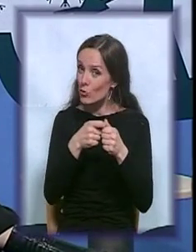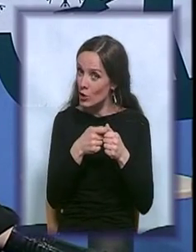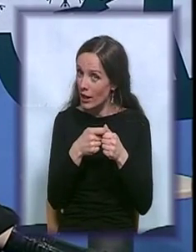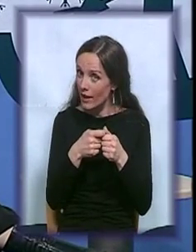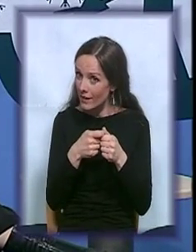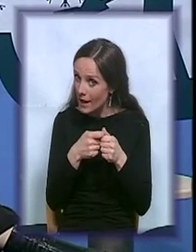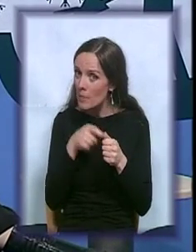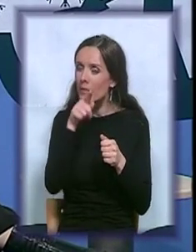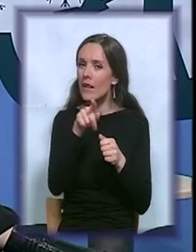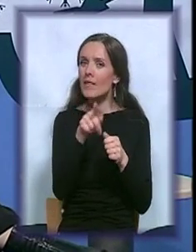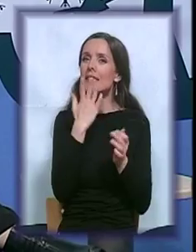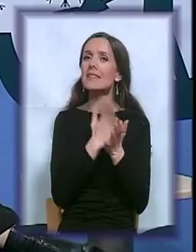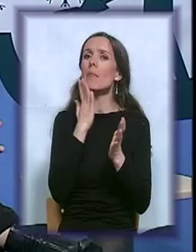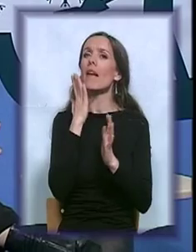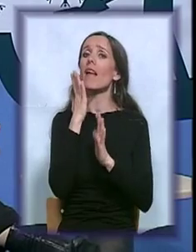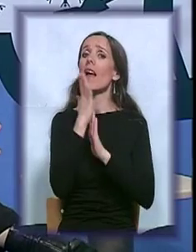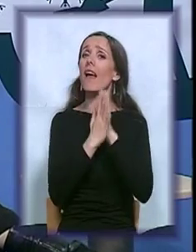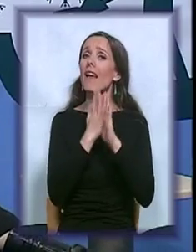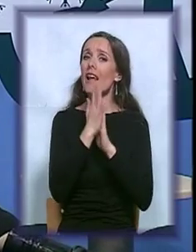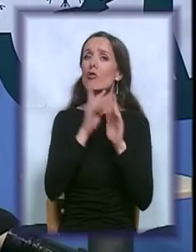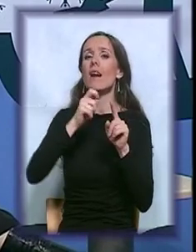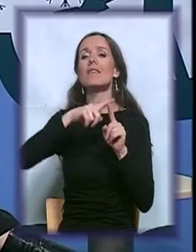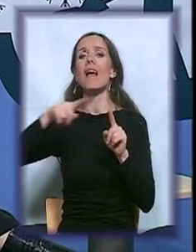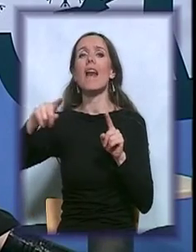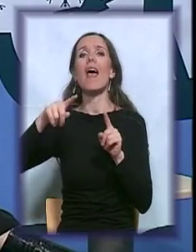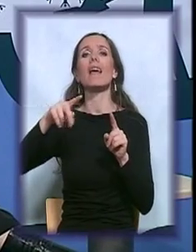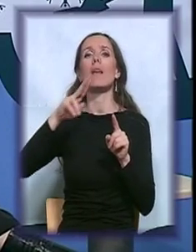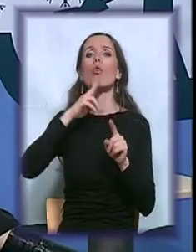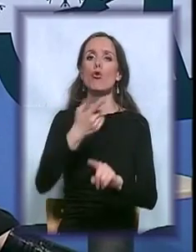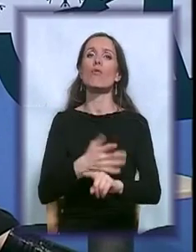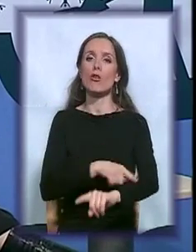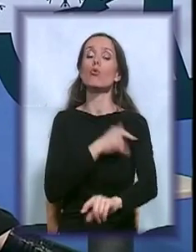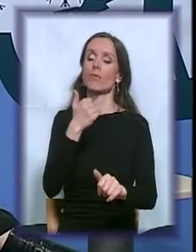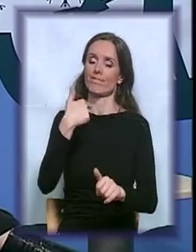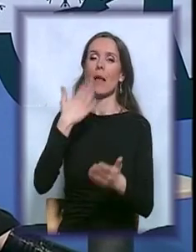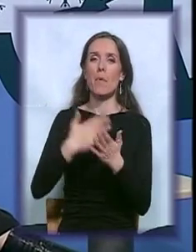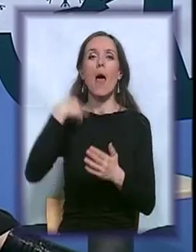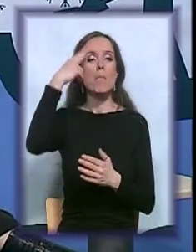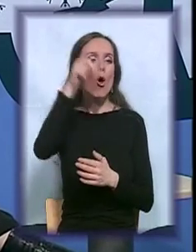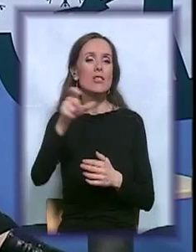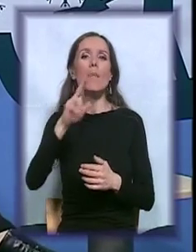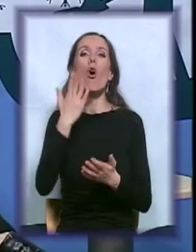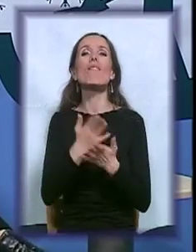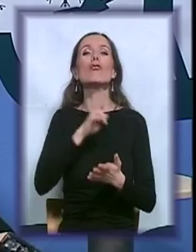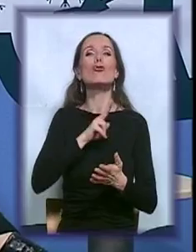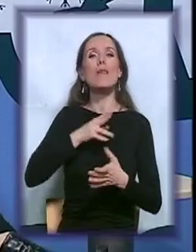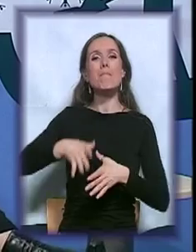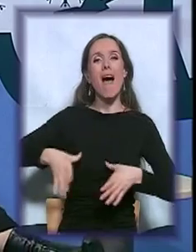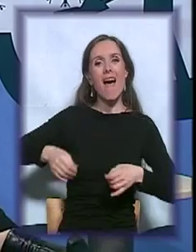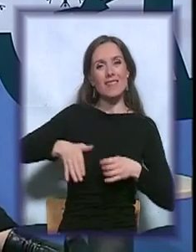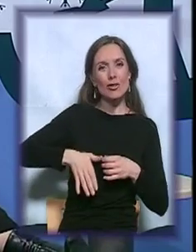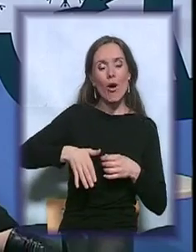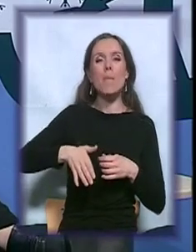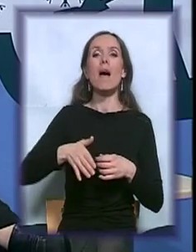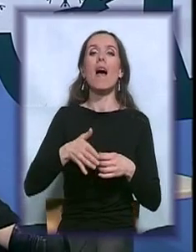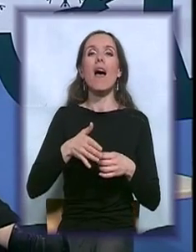ljudima koji već i jesu dugo godina korisnici znali i sve. I onda ste krenuli, najvjerovatnije, u tu priču.